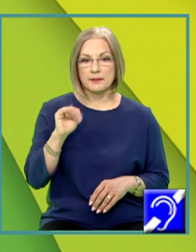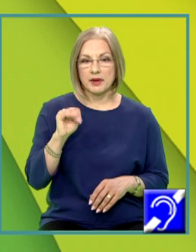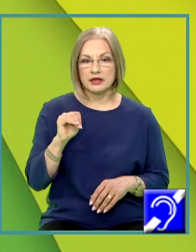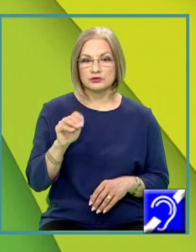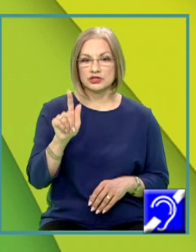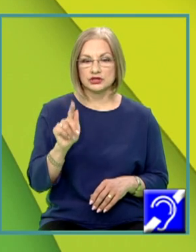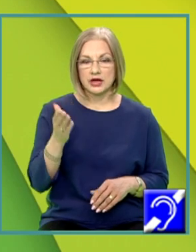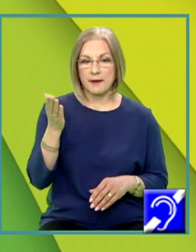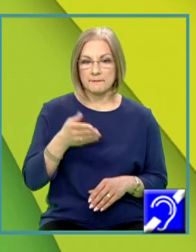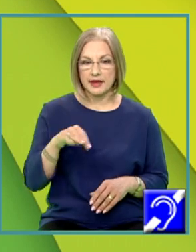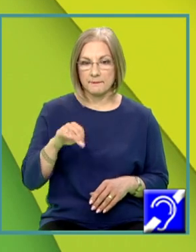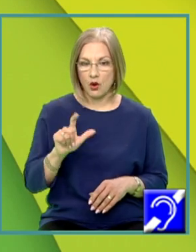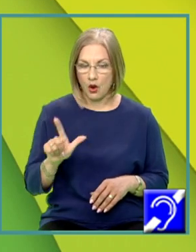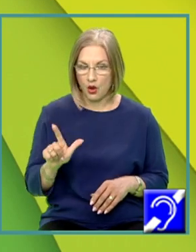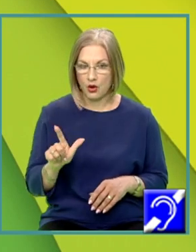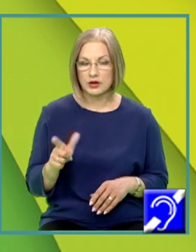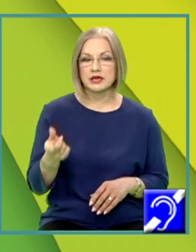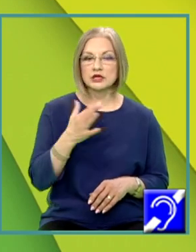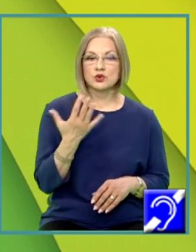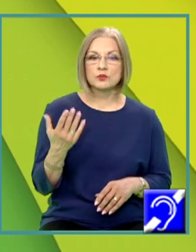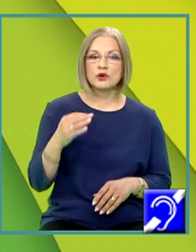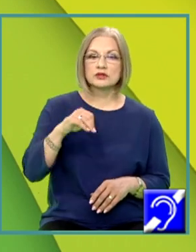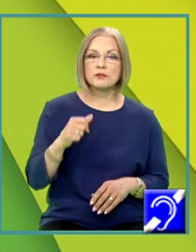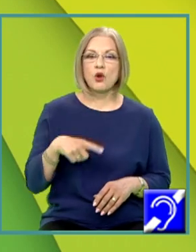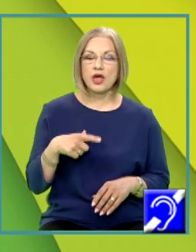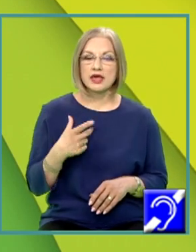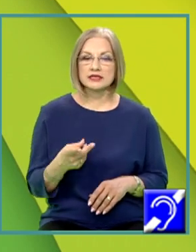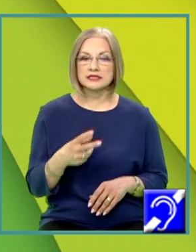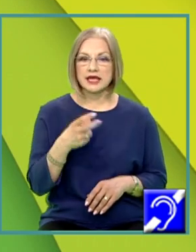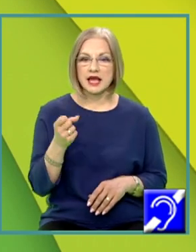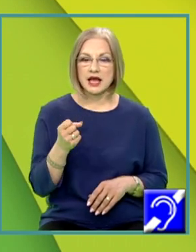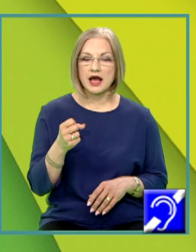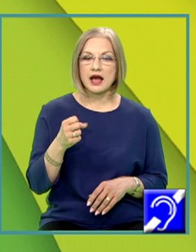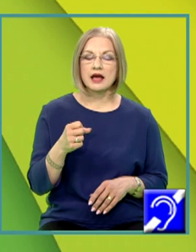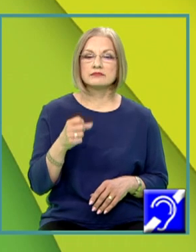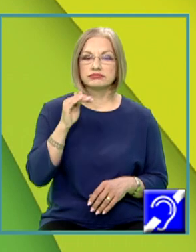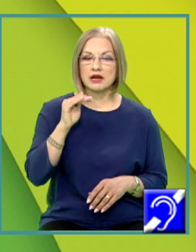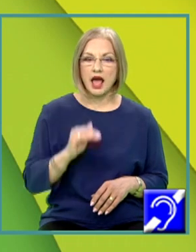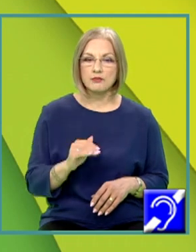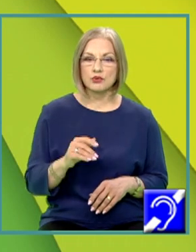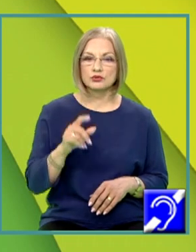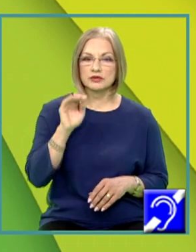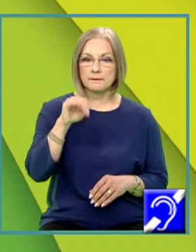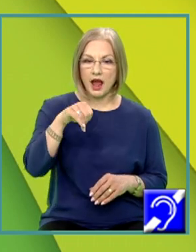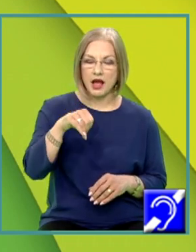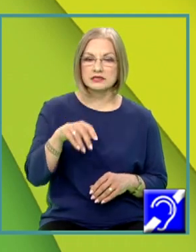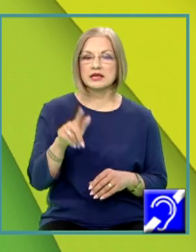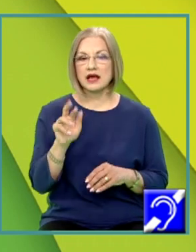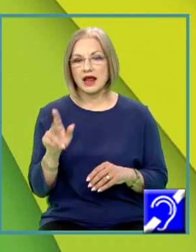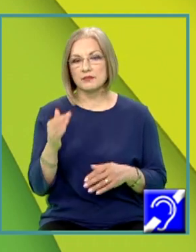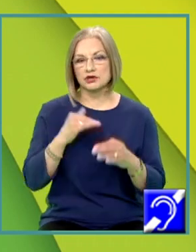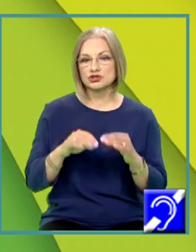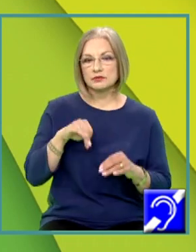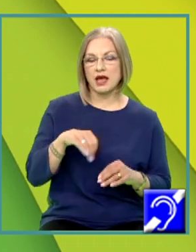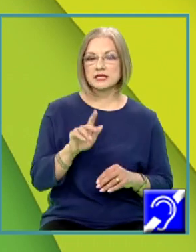per mol, iar numărul de moli este egal cu raportul dintre masa în grame și masa